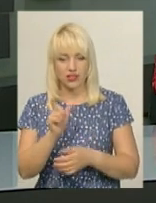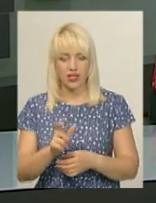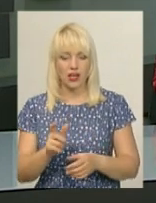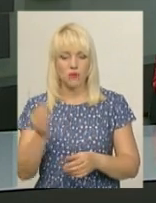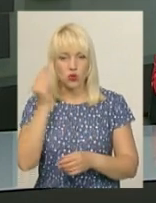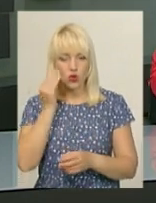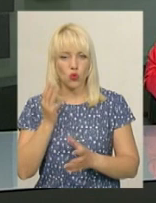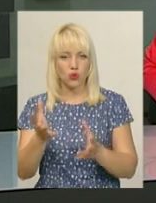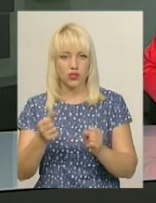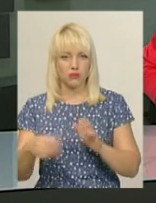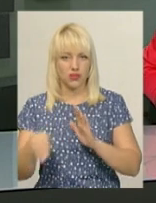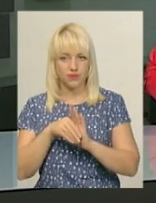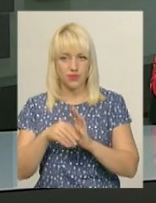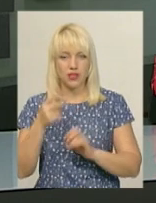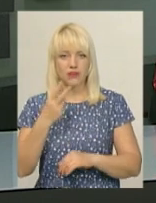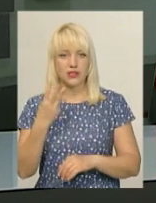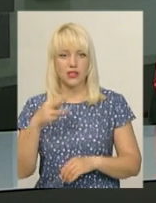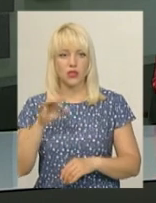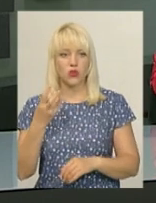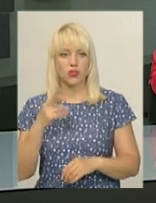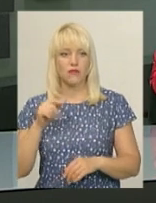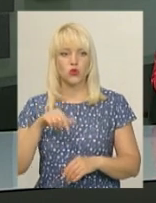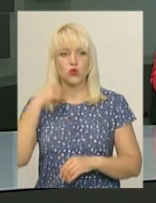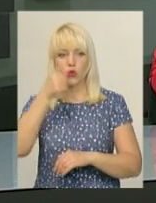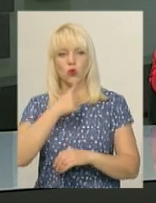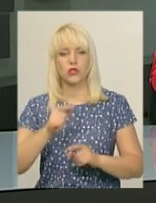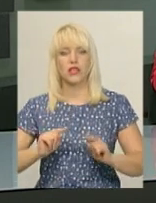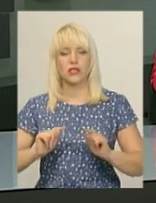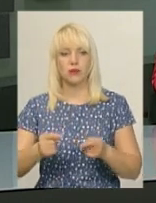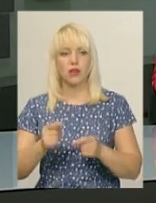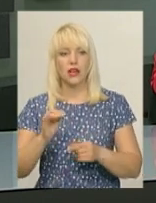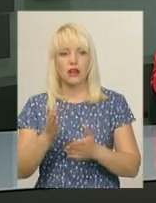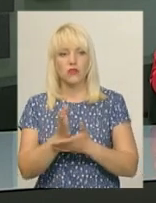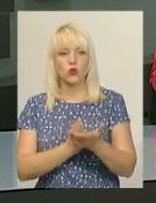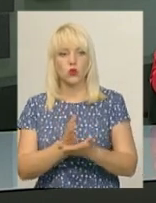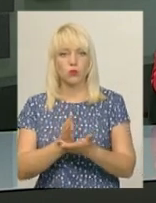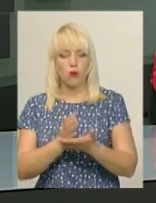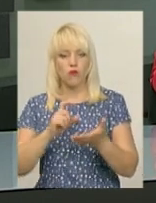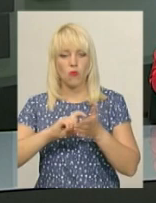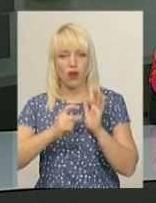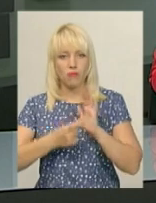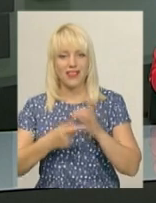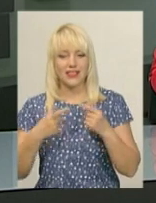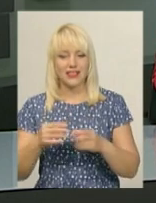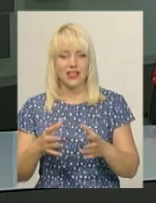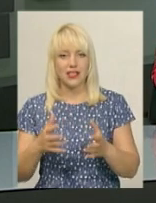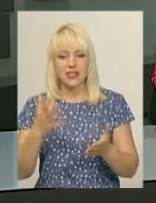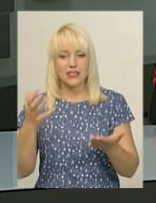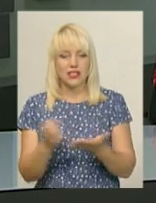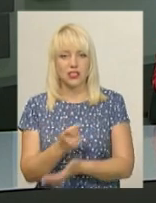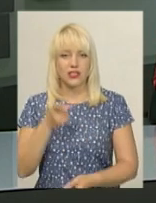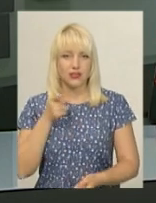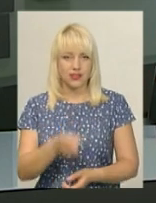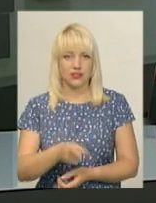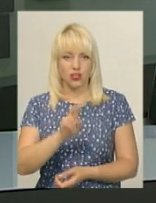неправомірної вигоди. 23 травня цього року його затримали в службовому кабінеті, де правоохоронці знайшли тисячу доларів. Це